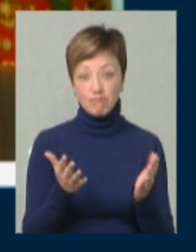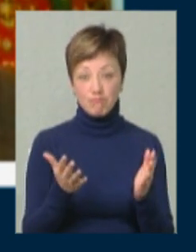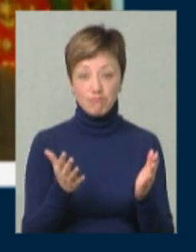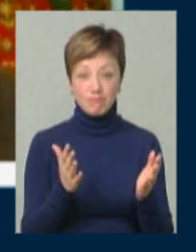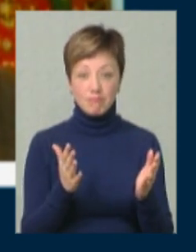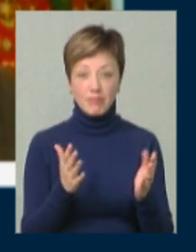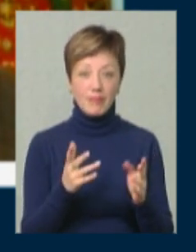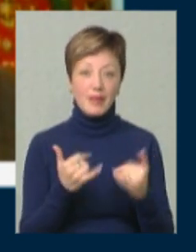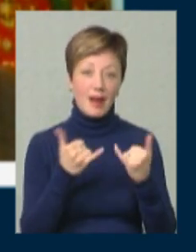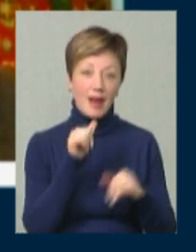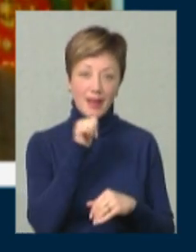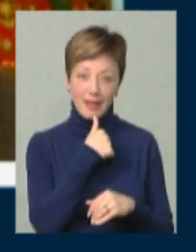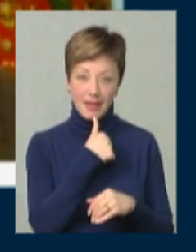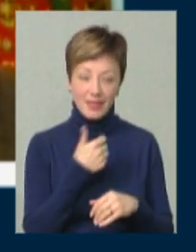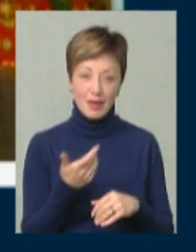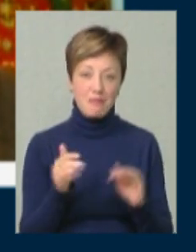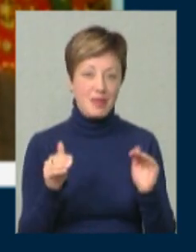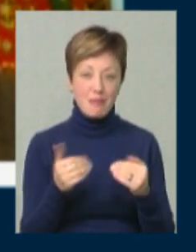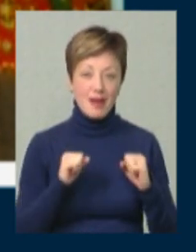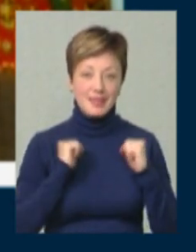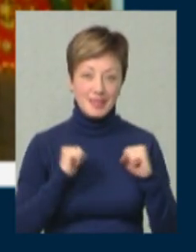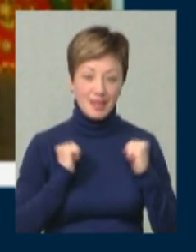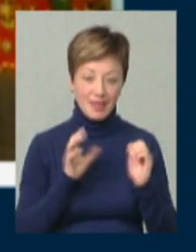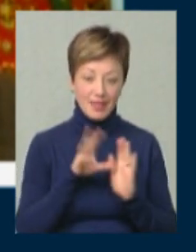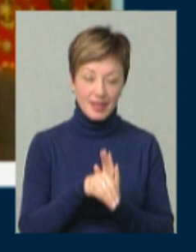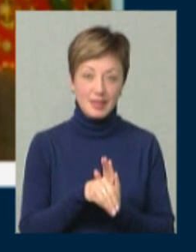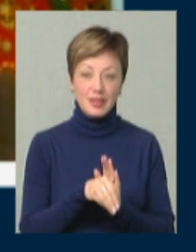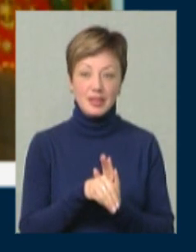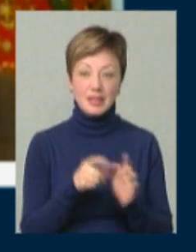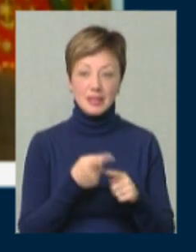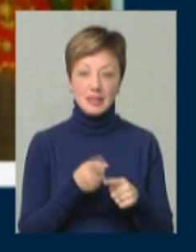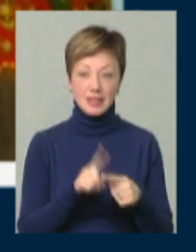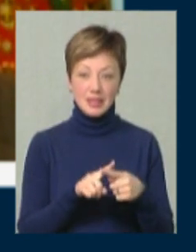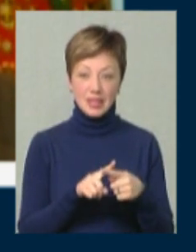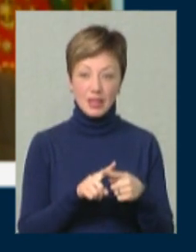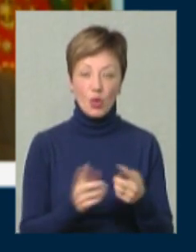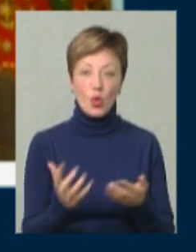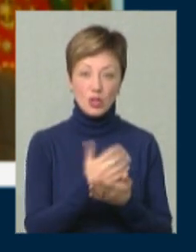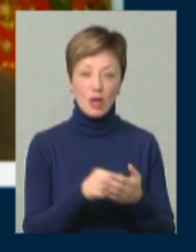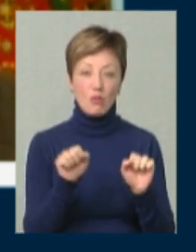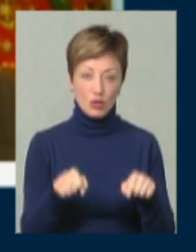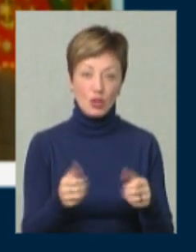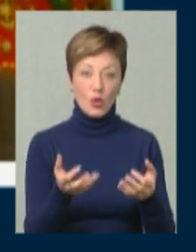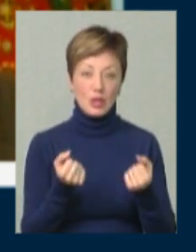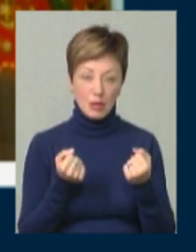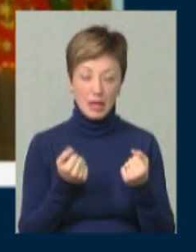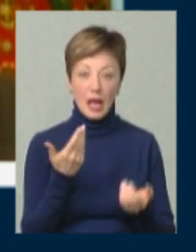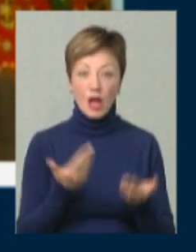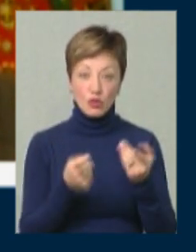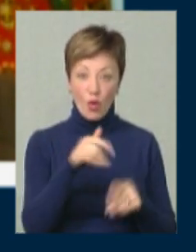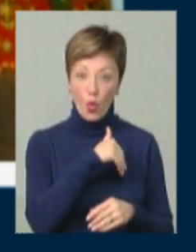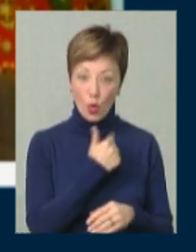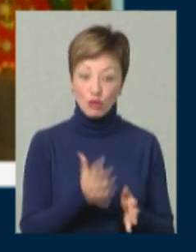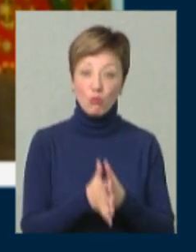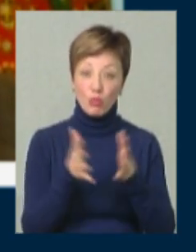майже лінивих. Тобто, при мінімальних вкладеннях оцей урожай можна отримати. Якщо ж ви